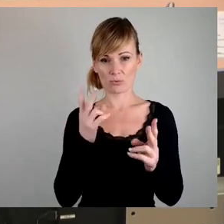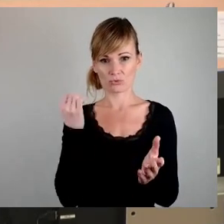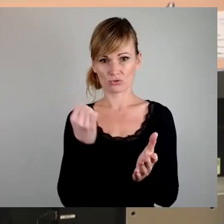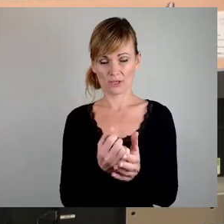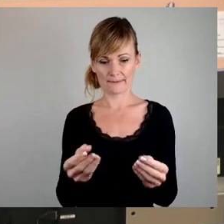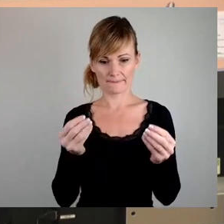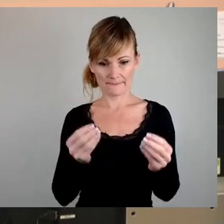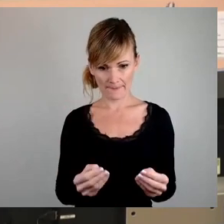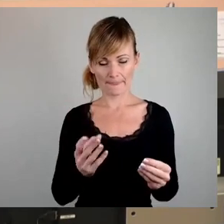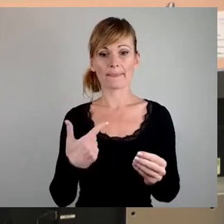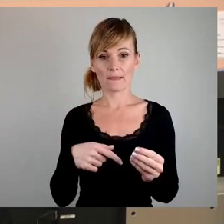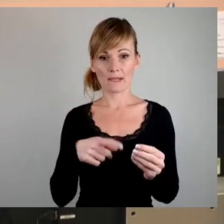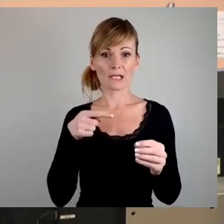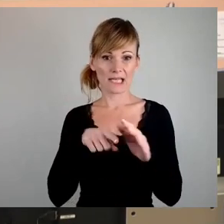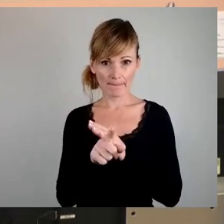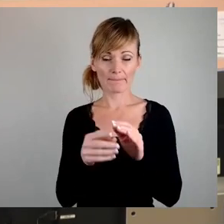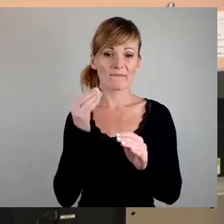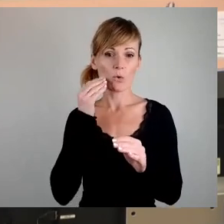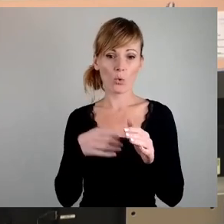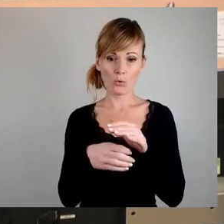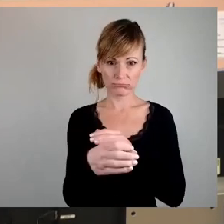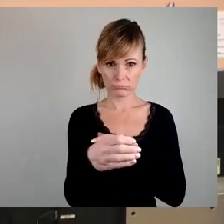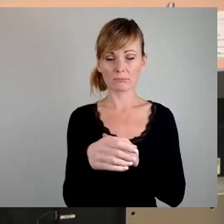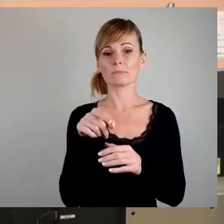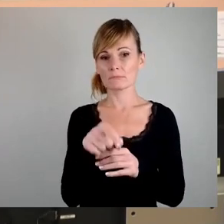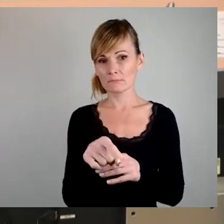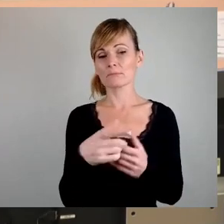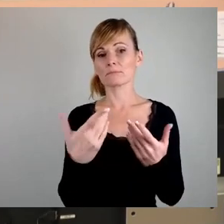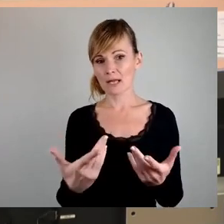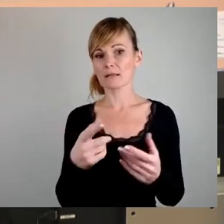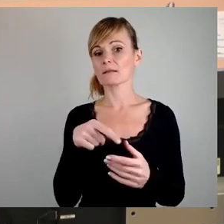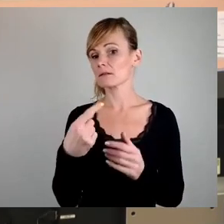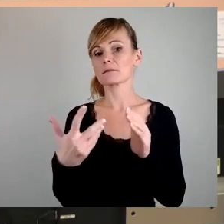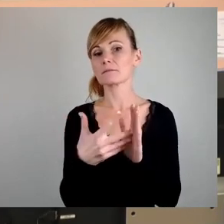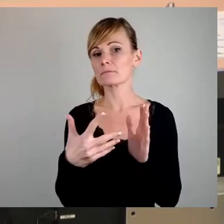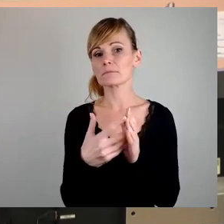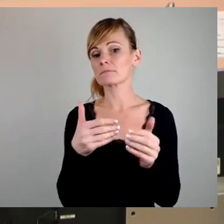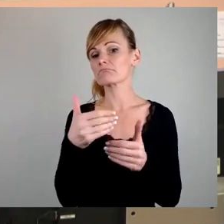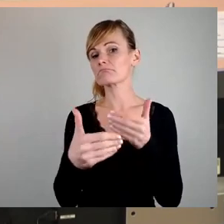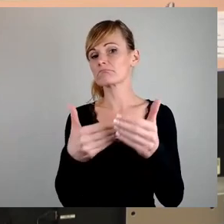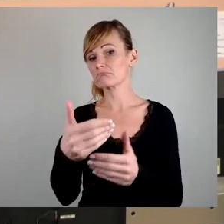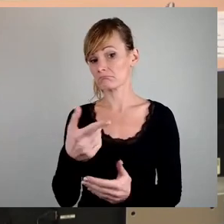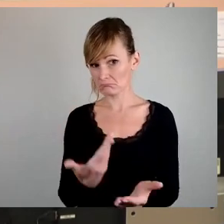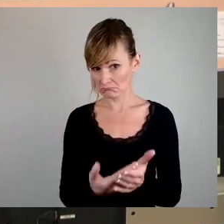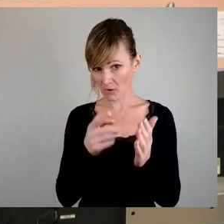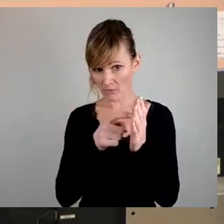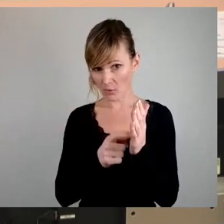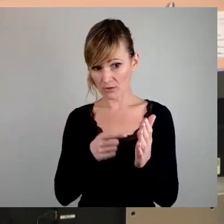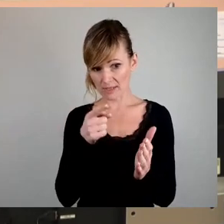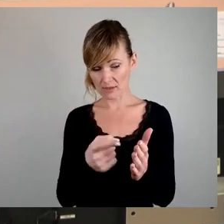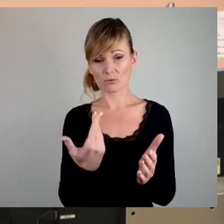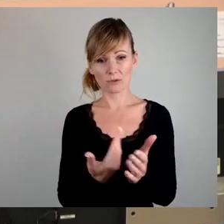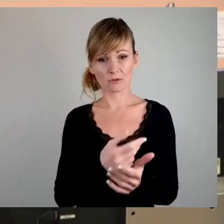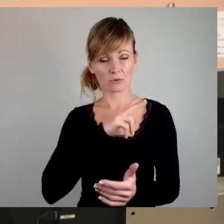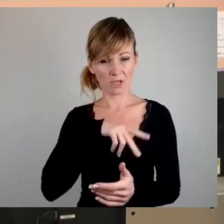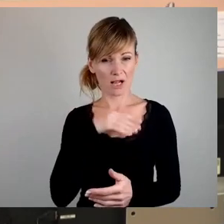Wohnung gezogen wird, kann nicht kontrolliert werden, ob er nach einer gewissen Zeit die Voraussetzungen für diese Sozialung noch immer